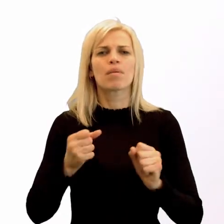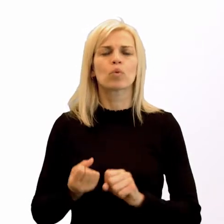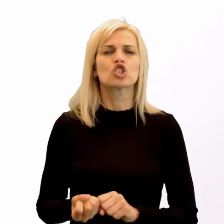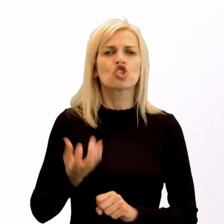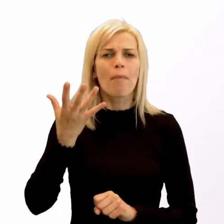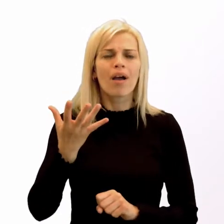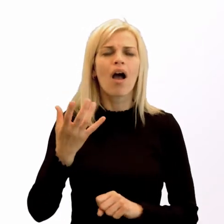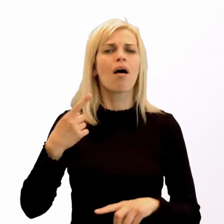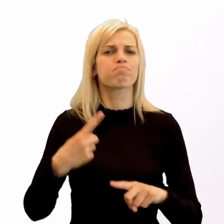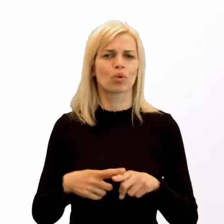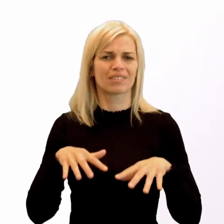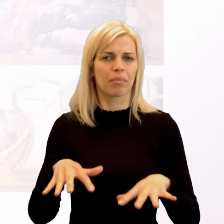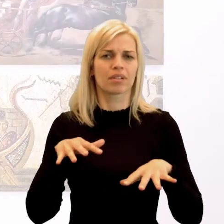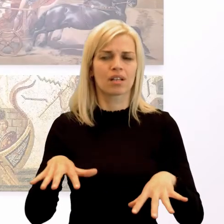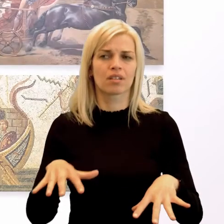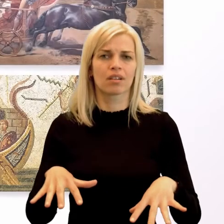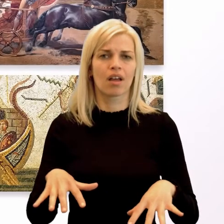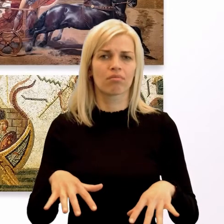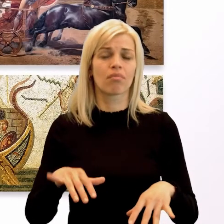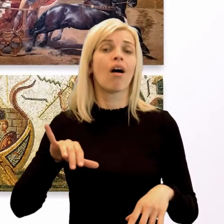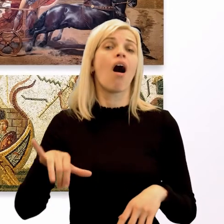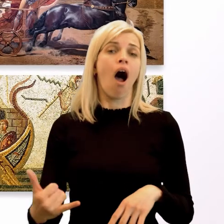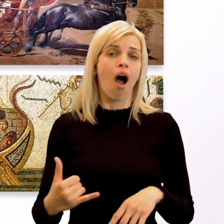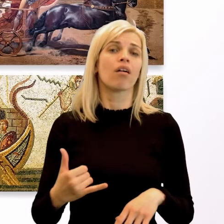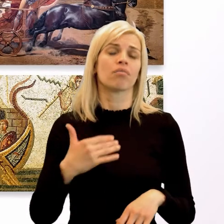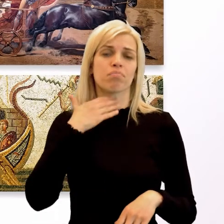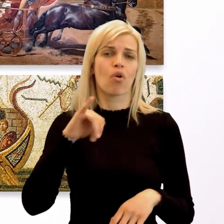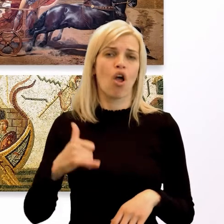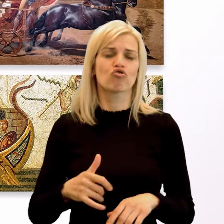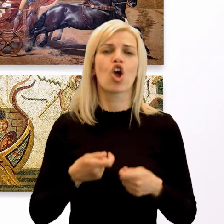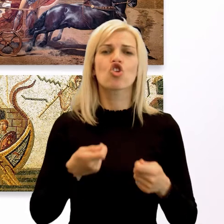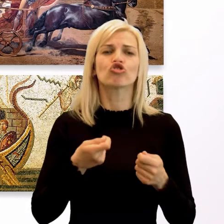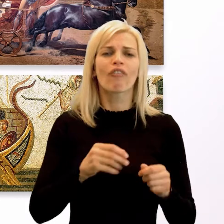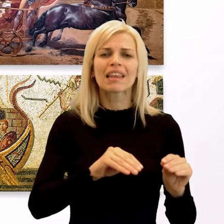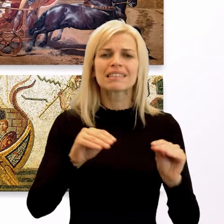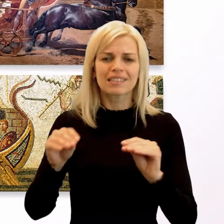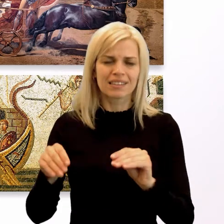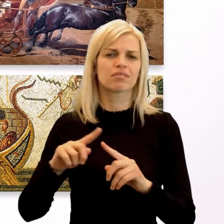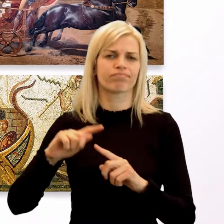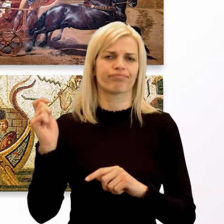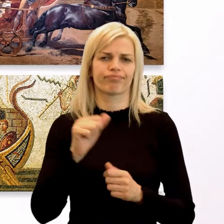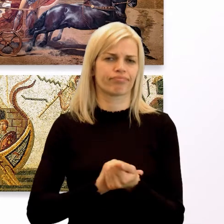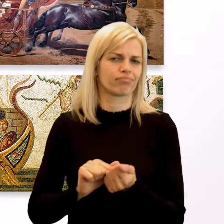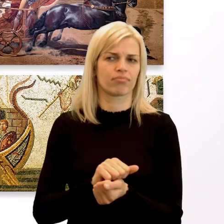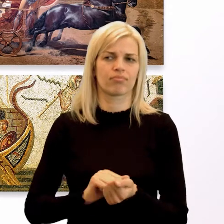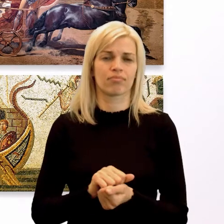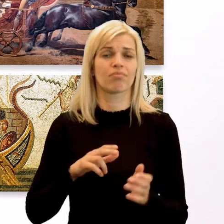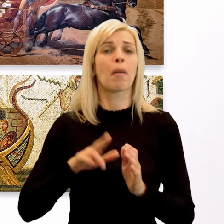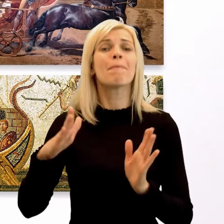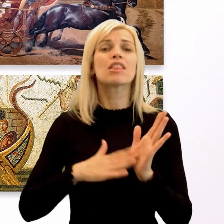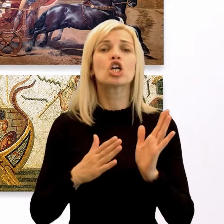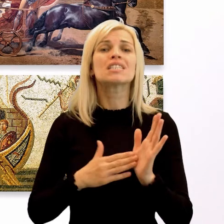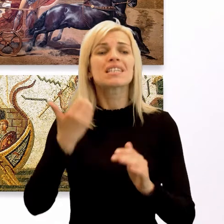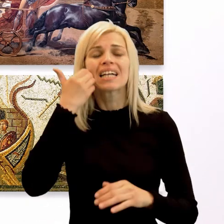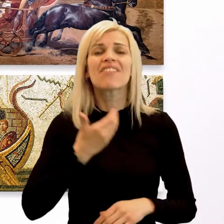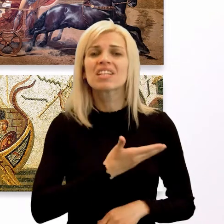a to, čo nezničila príroda, dorazili kočovníci. minojská civilizácia zanikla. S ňou ale ako keby